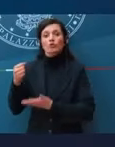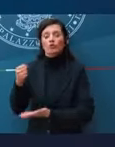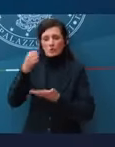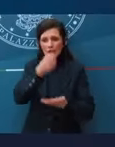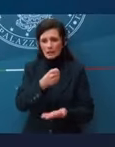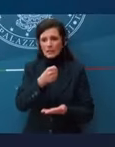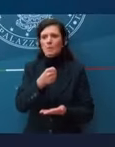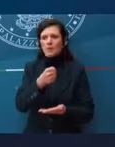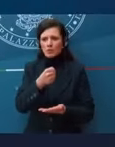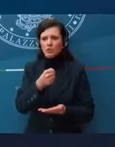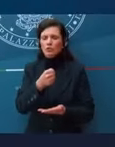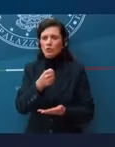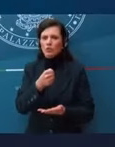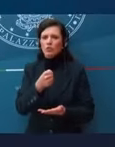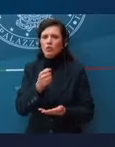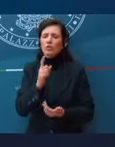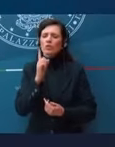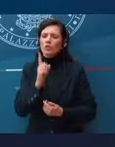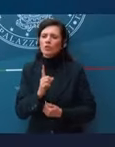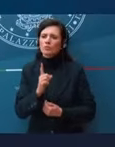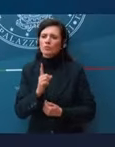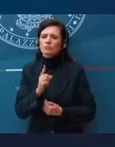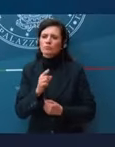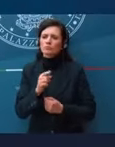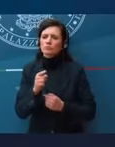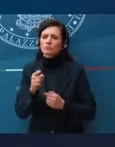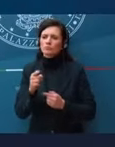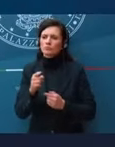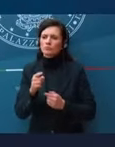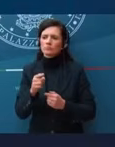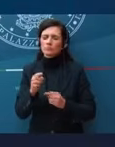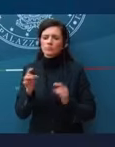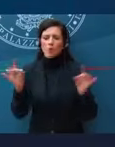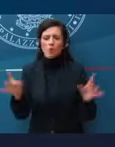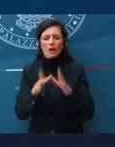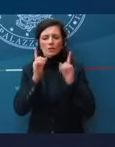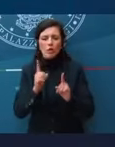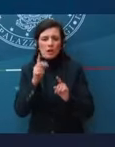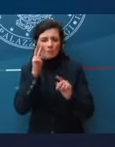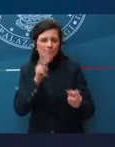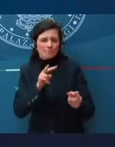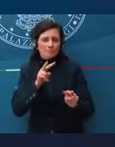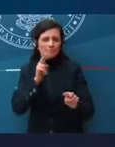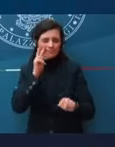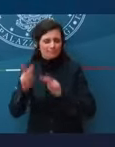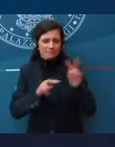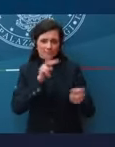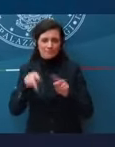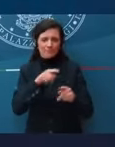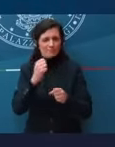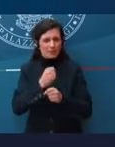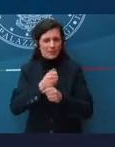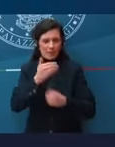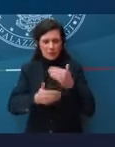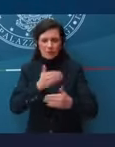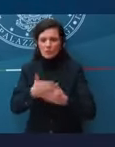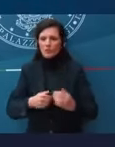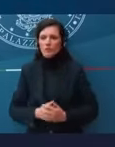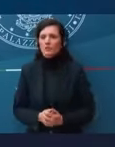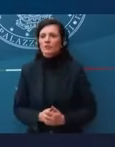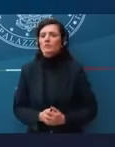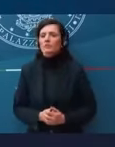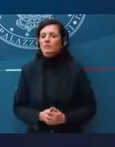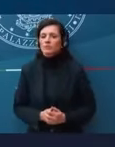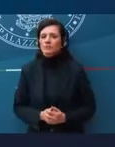occasione della presentazione del documento di Economia e Finanza. Due parole molto generali